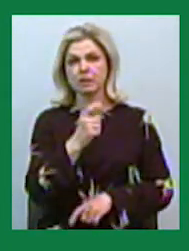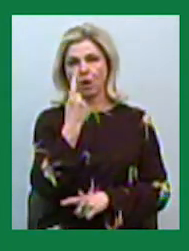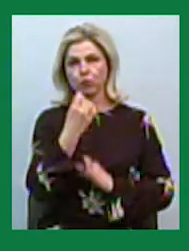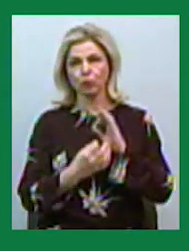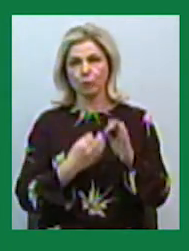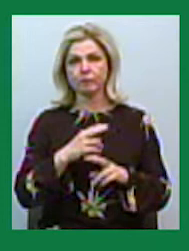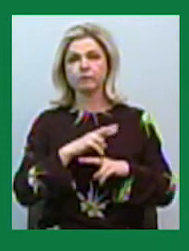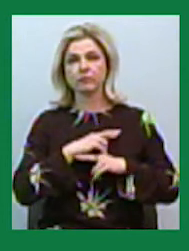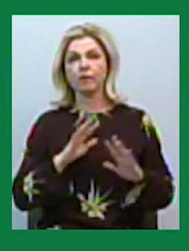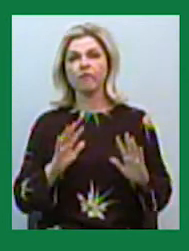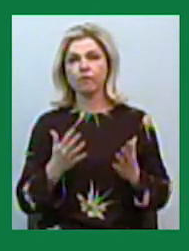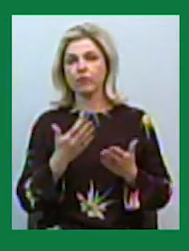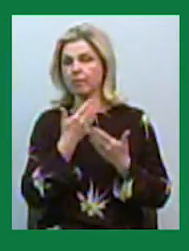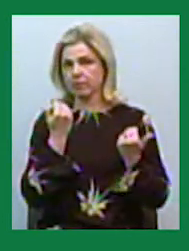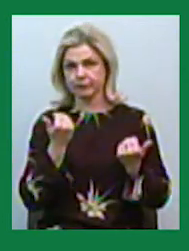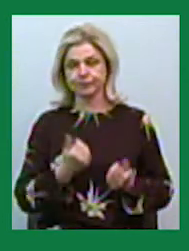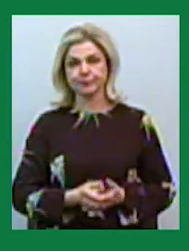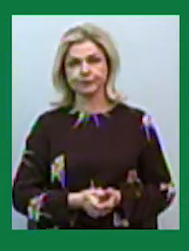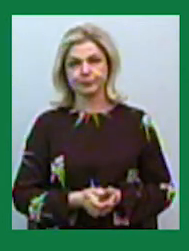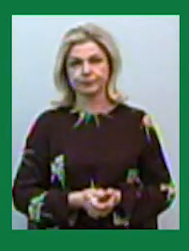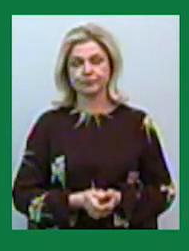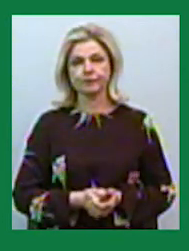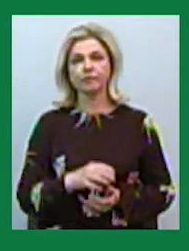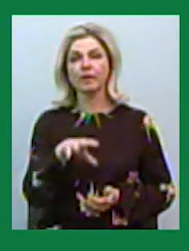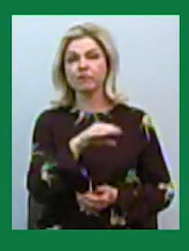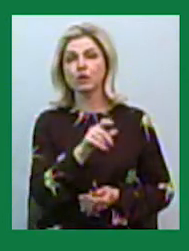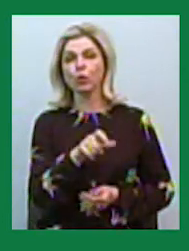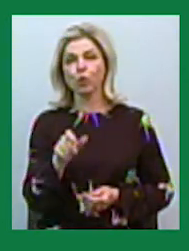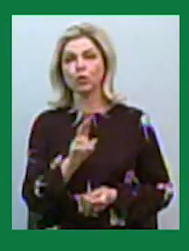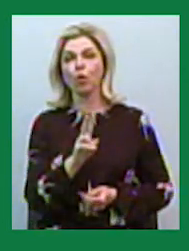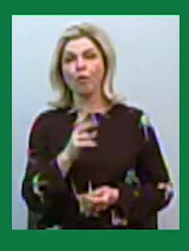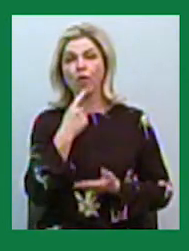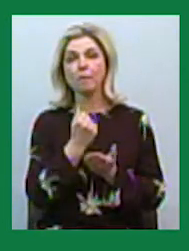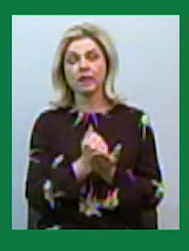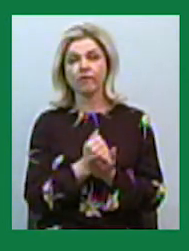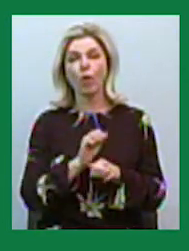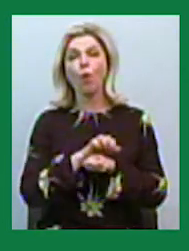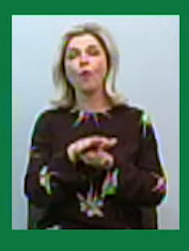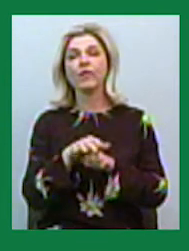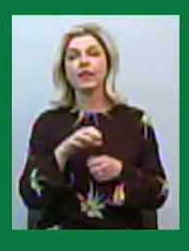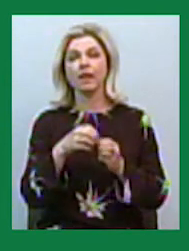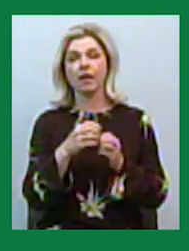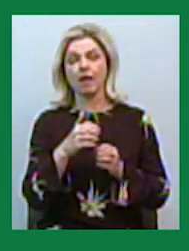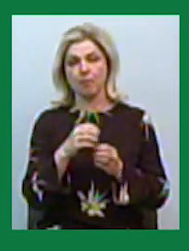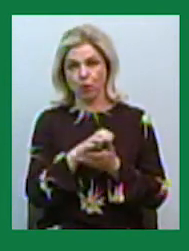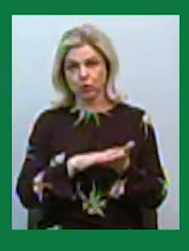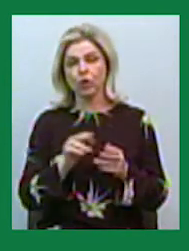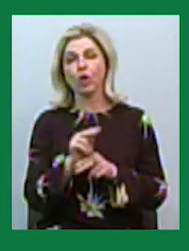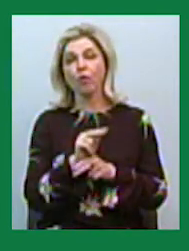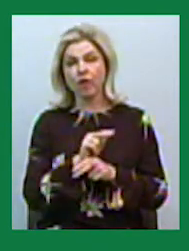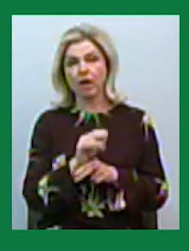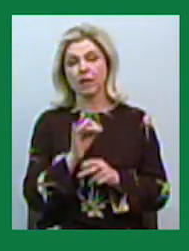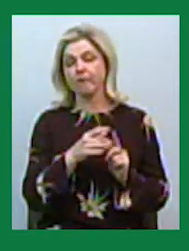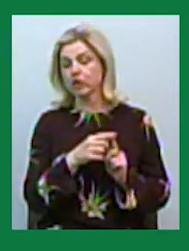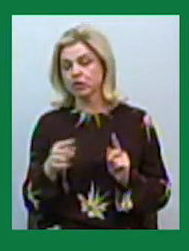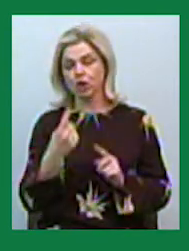летальних випадків не зареєстровано. Всі люди, у кого підтвердили COVID-19, продовжують лікування. І протягом